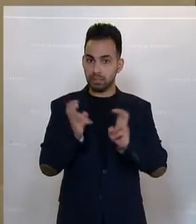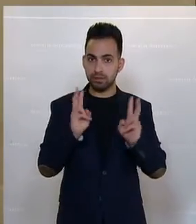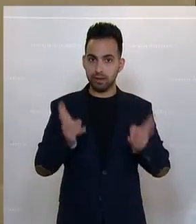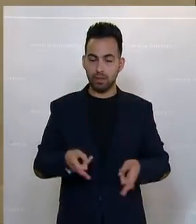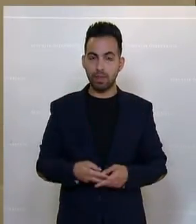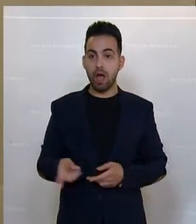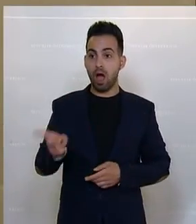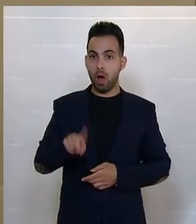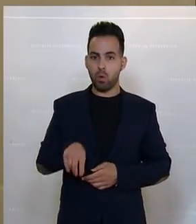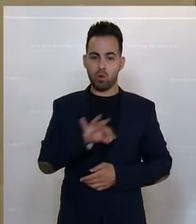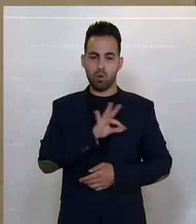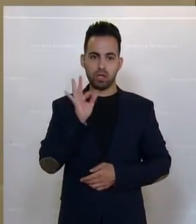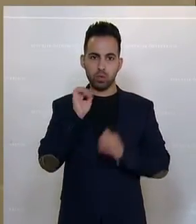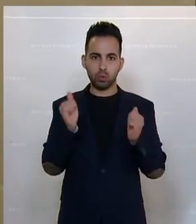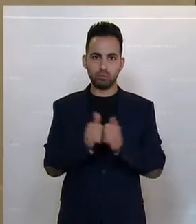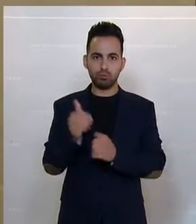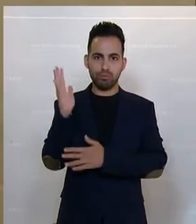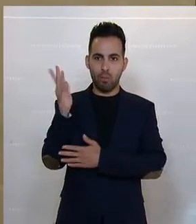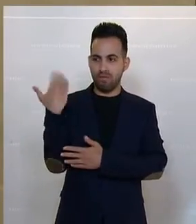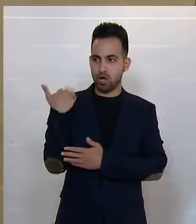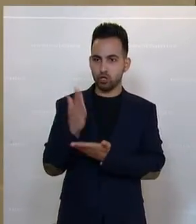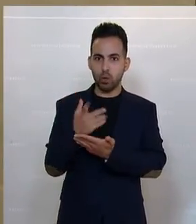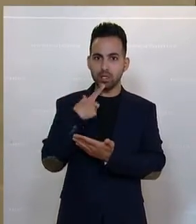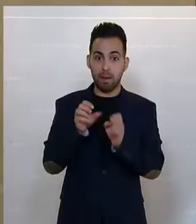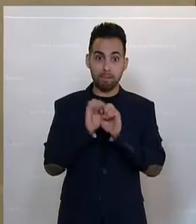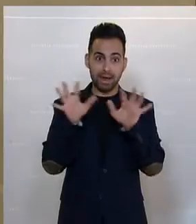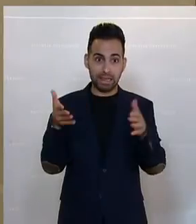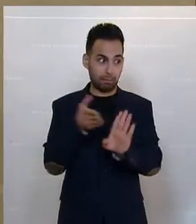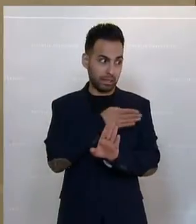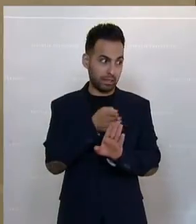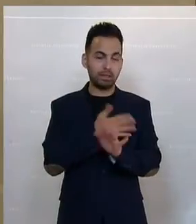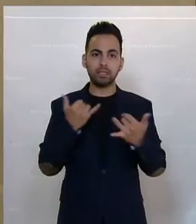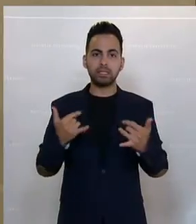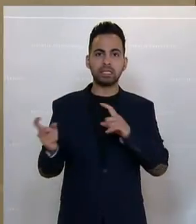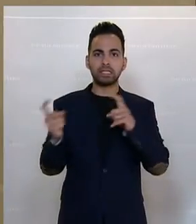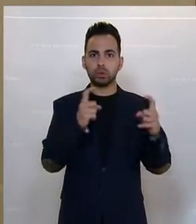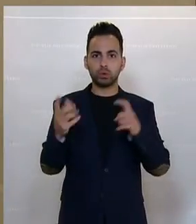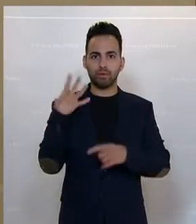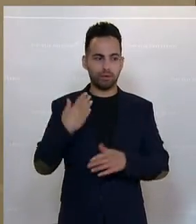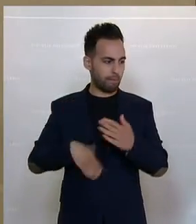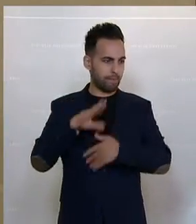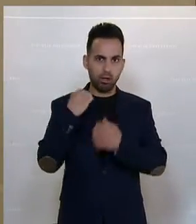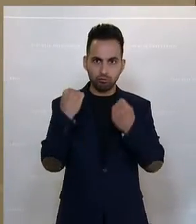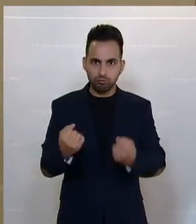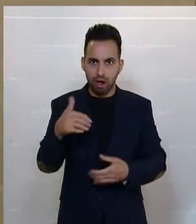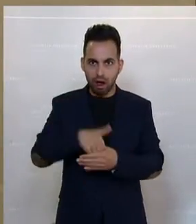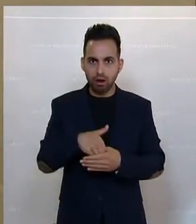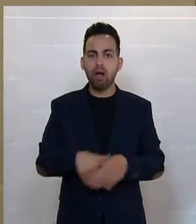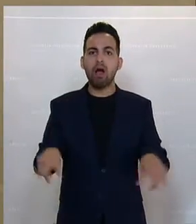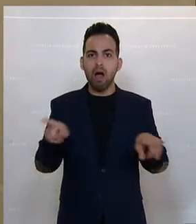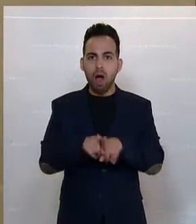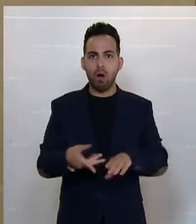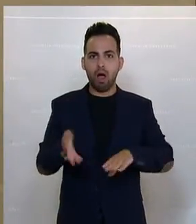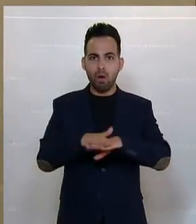Gerade, das hat die Kollegin Nussbaum schon gesagt, auch aufgrund der Pandemie sind ja die Diskussionen wieder verstärkt geworden. Darüber